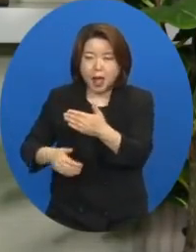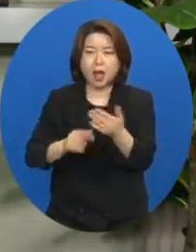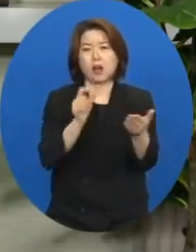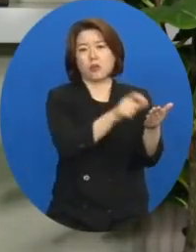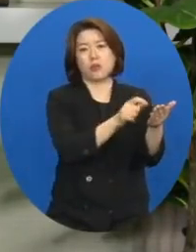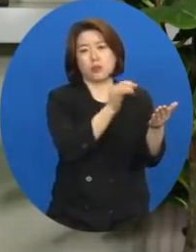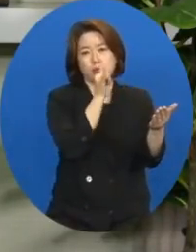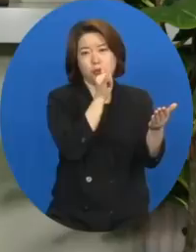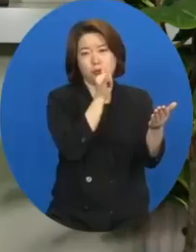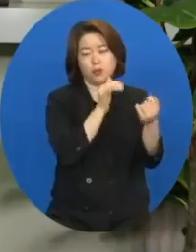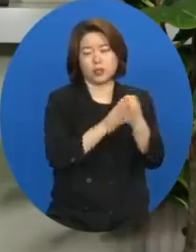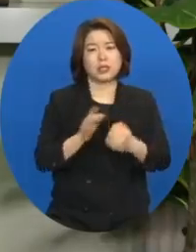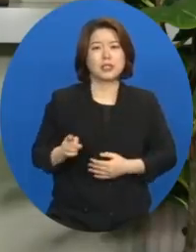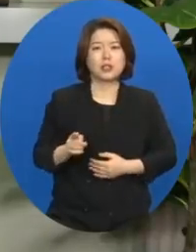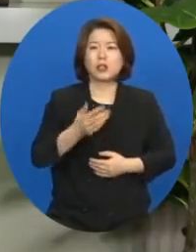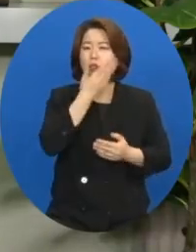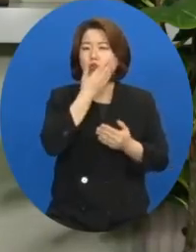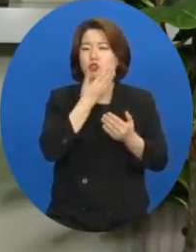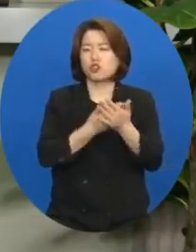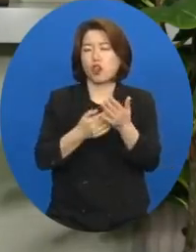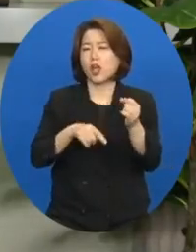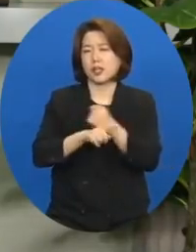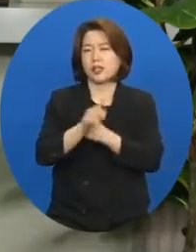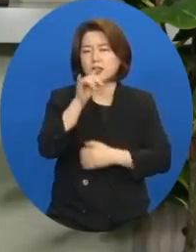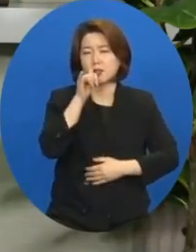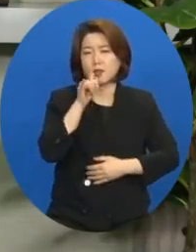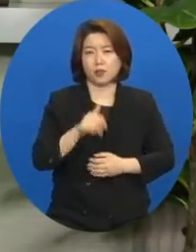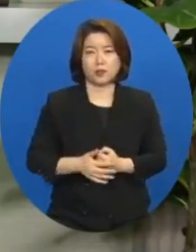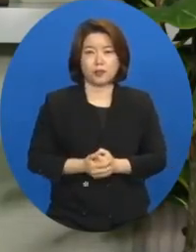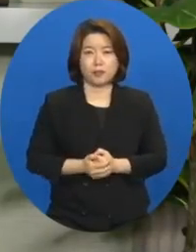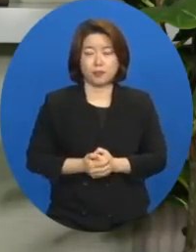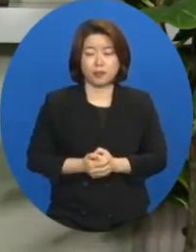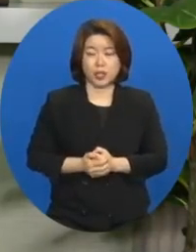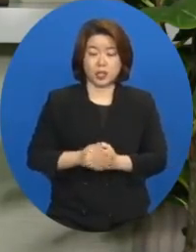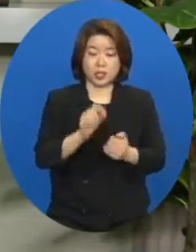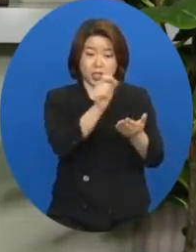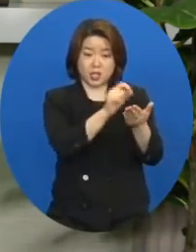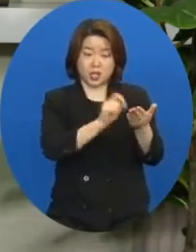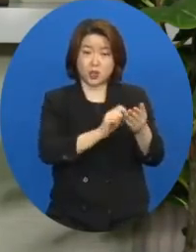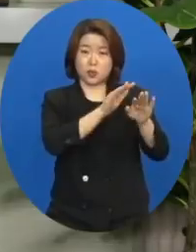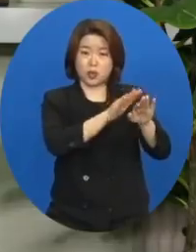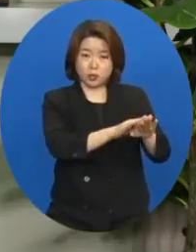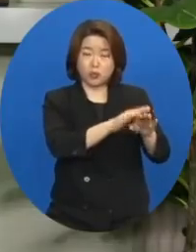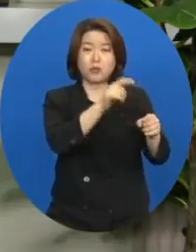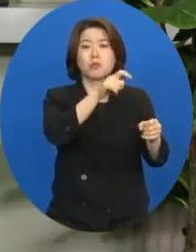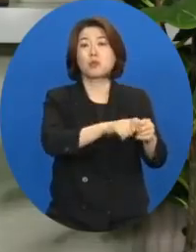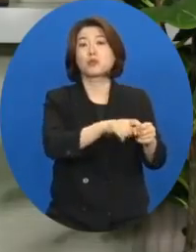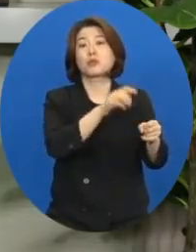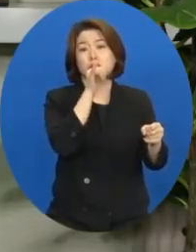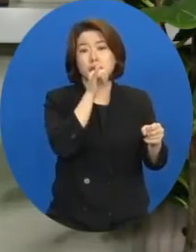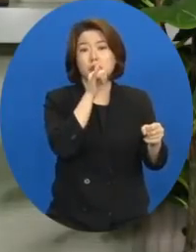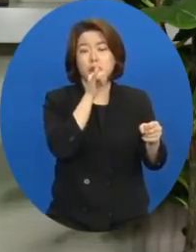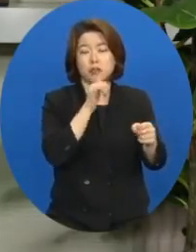여기에 중요한 의미가 있기 때문입니다. 이렇게 기록한 이유가 있기 때문에 그렇습니다.